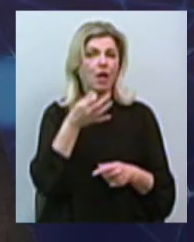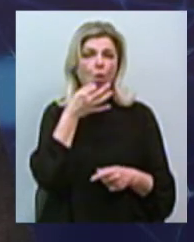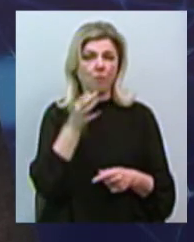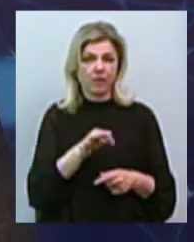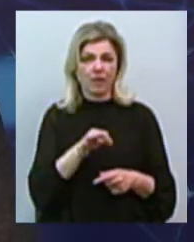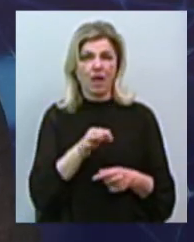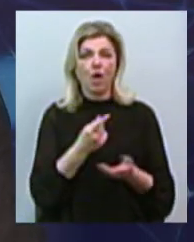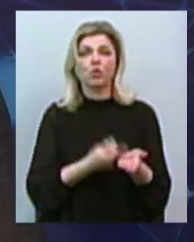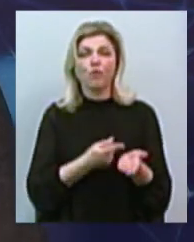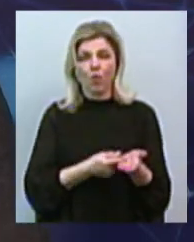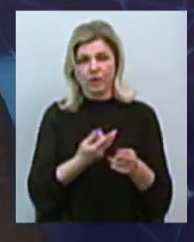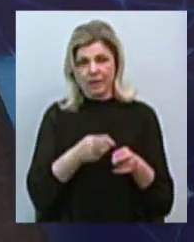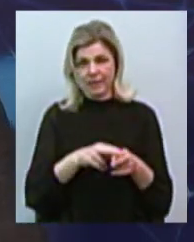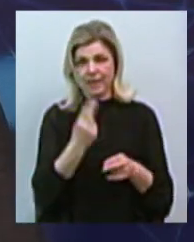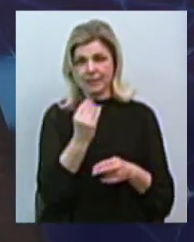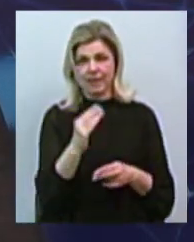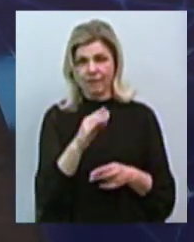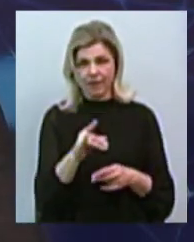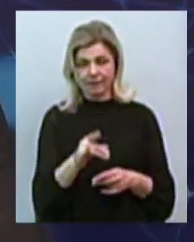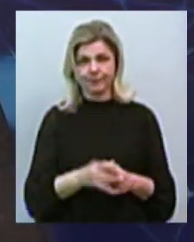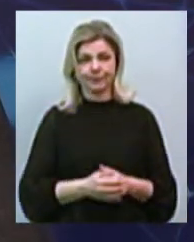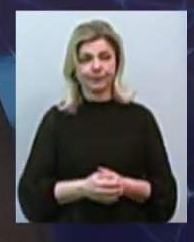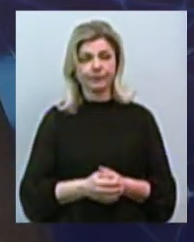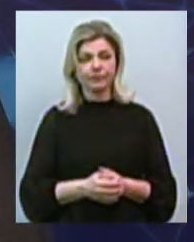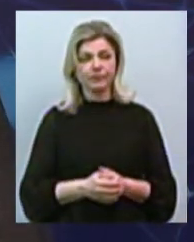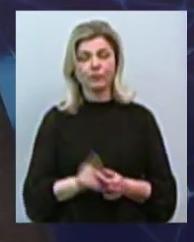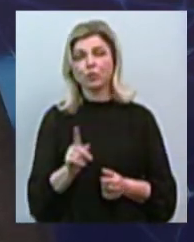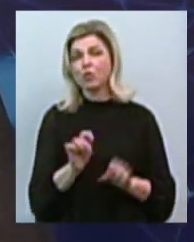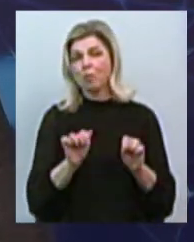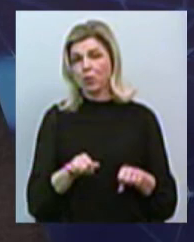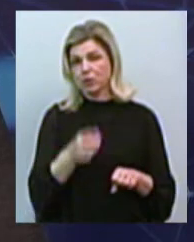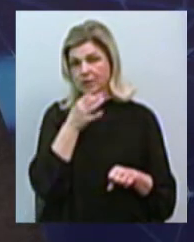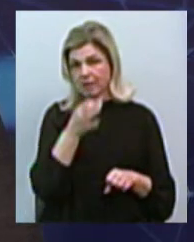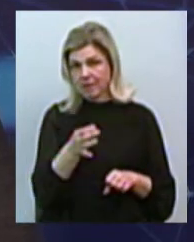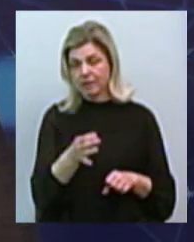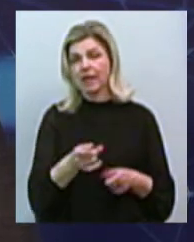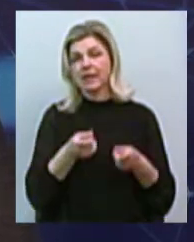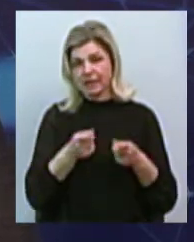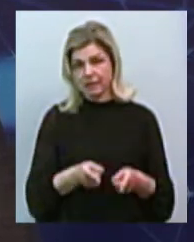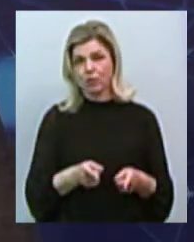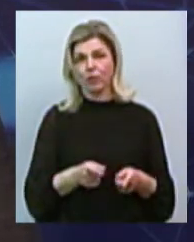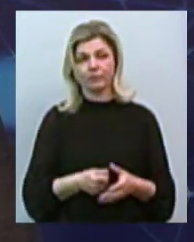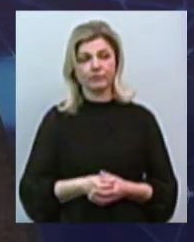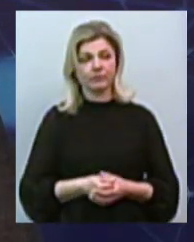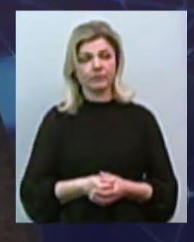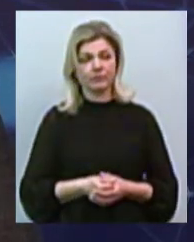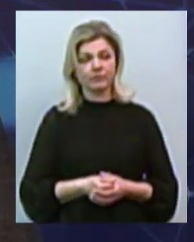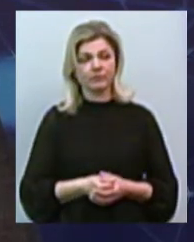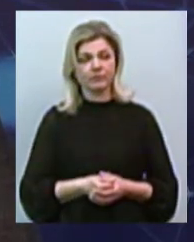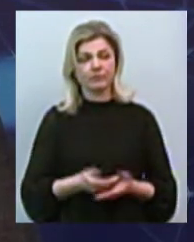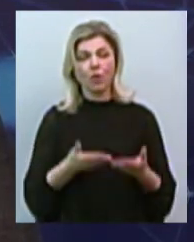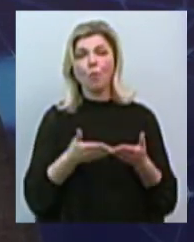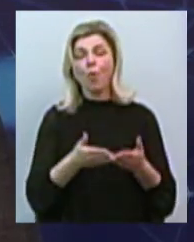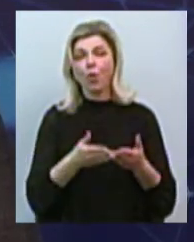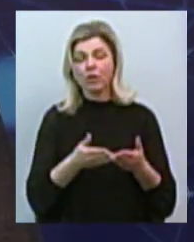доводить ці цифри. Але що я можу сказати? Що дійсно порт,